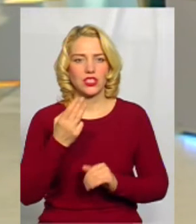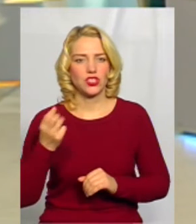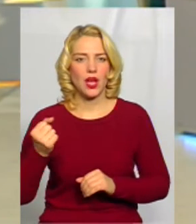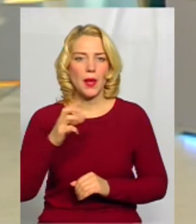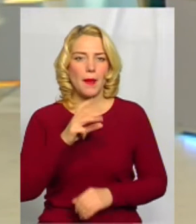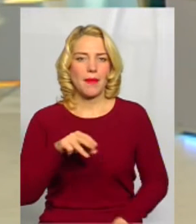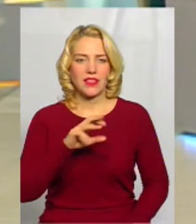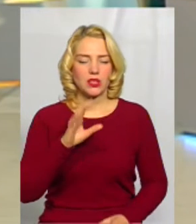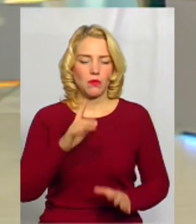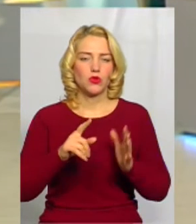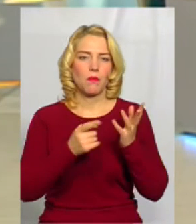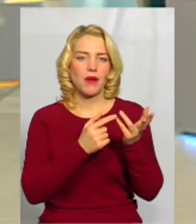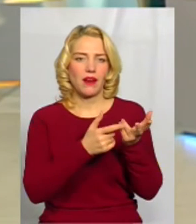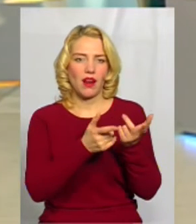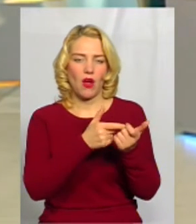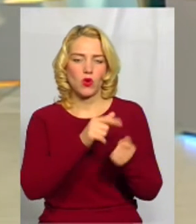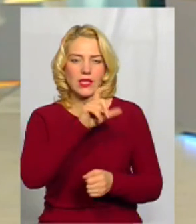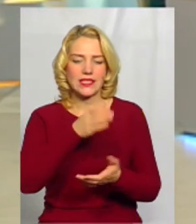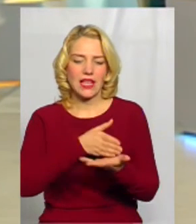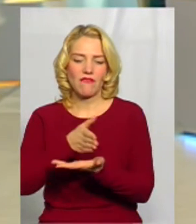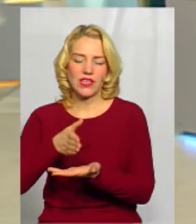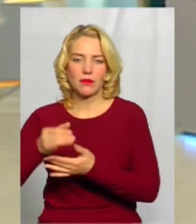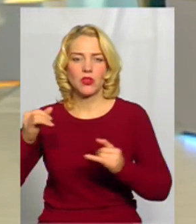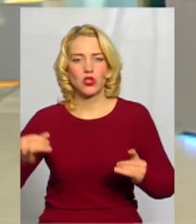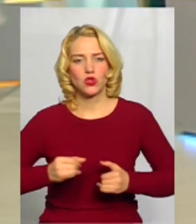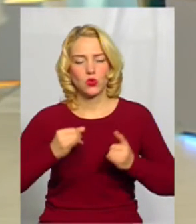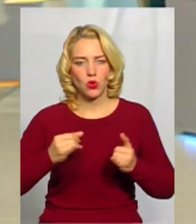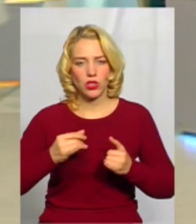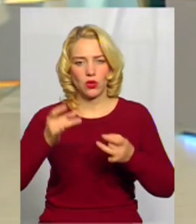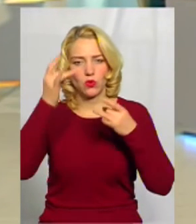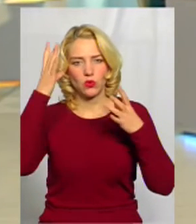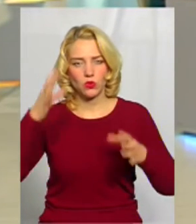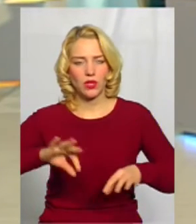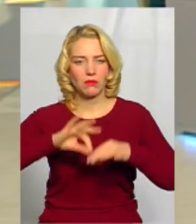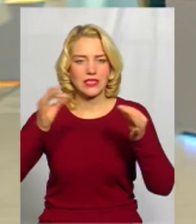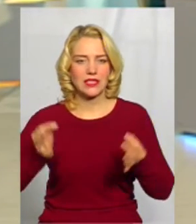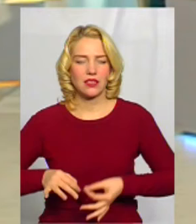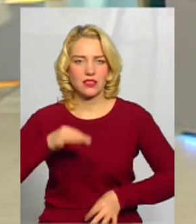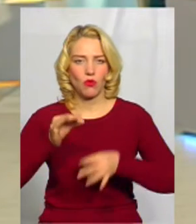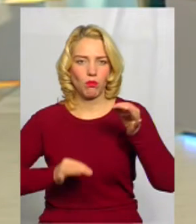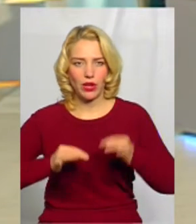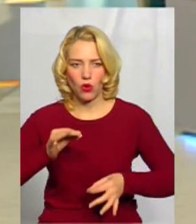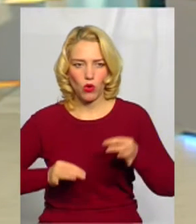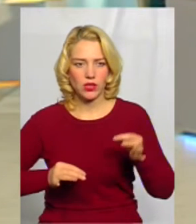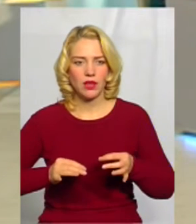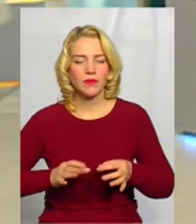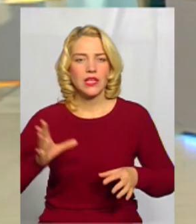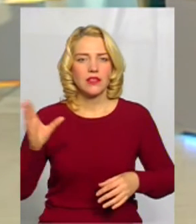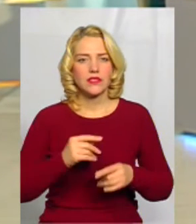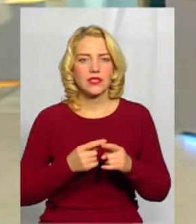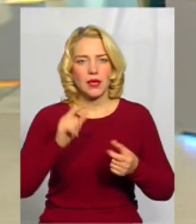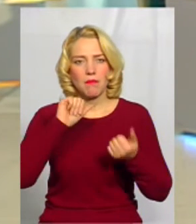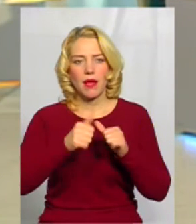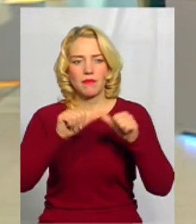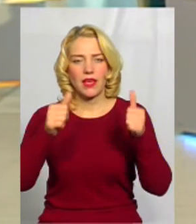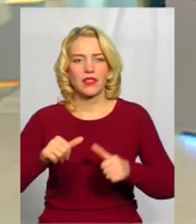перерахуємо за видами історія, архітектура, археологія, мистецтво, природа, всі пам